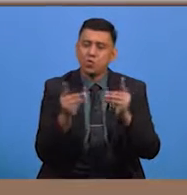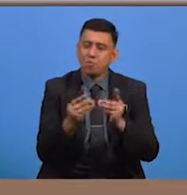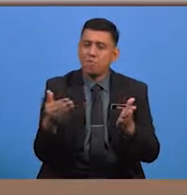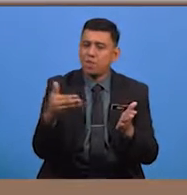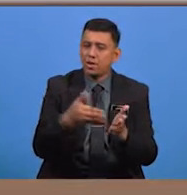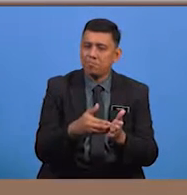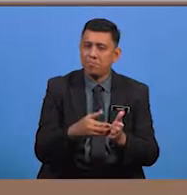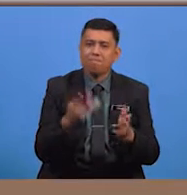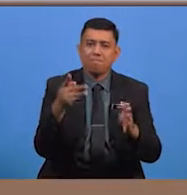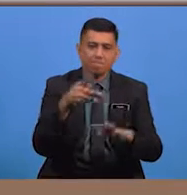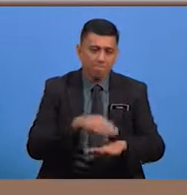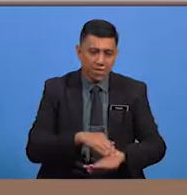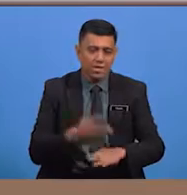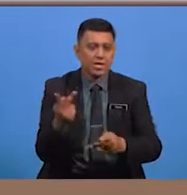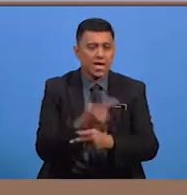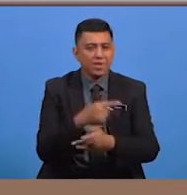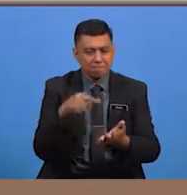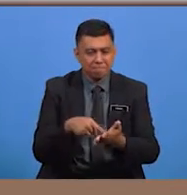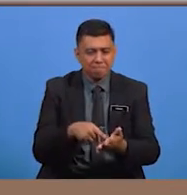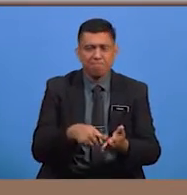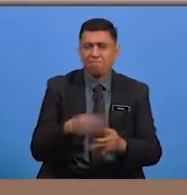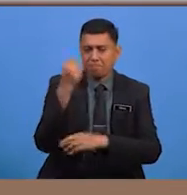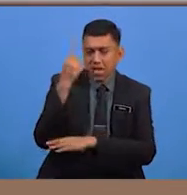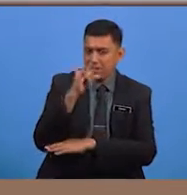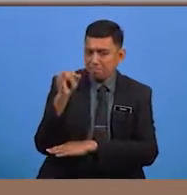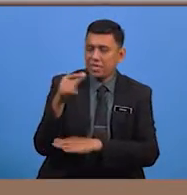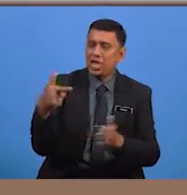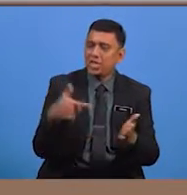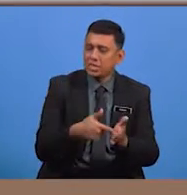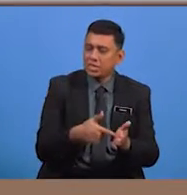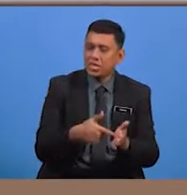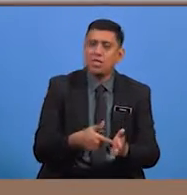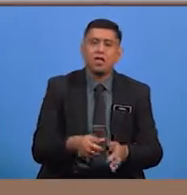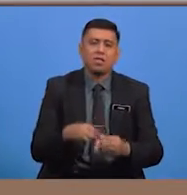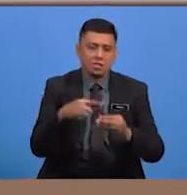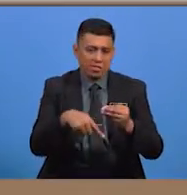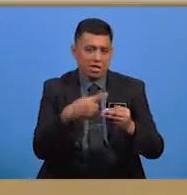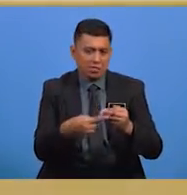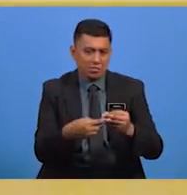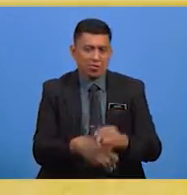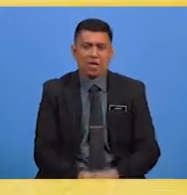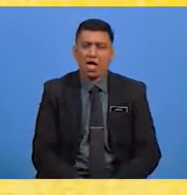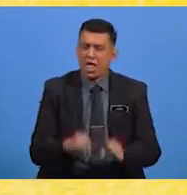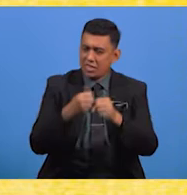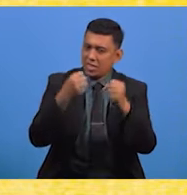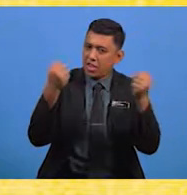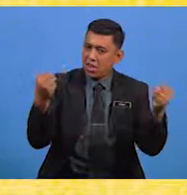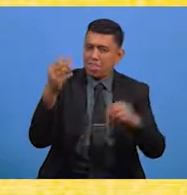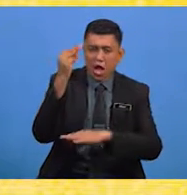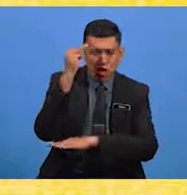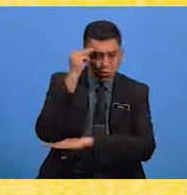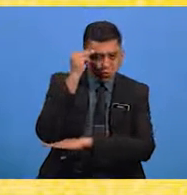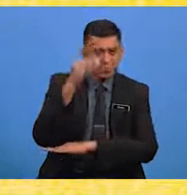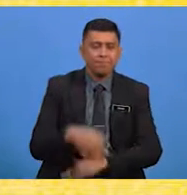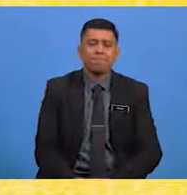kali ini untuk memahami dengan lebih lanjut tentang Sukatan Kesusahsaraan Melayu